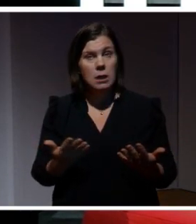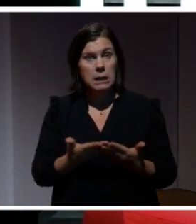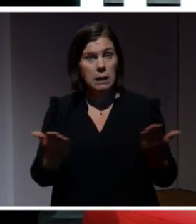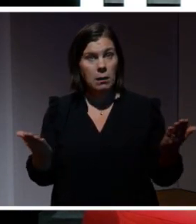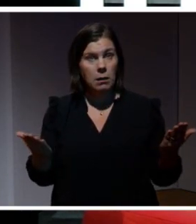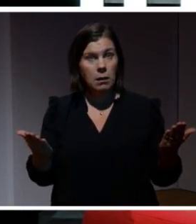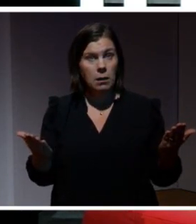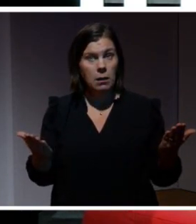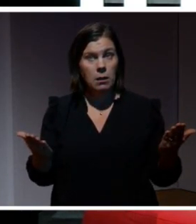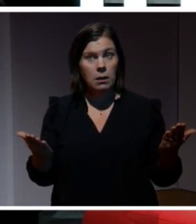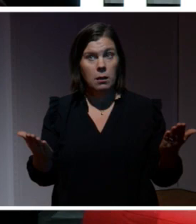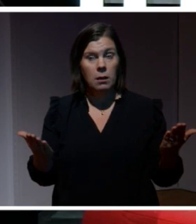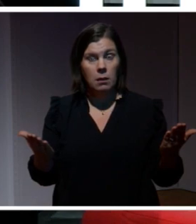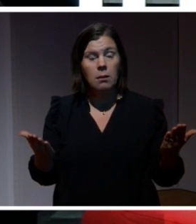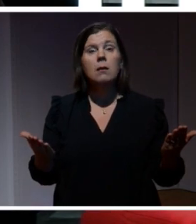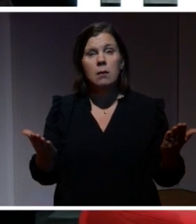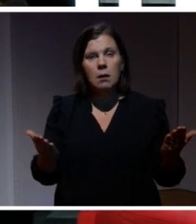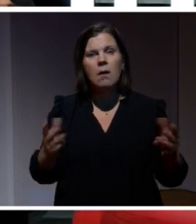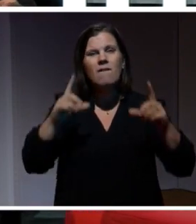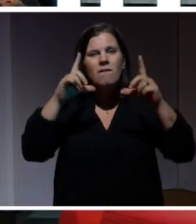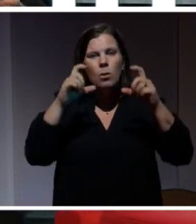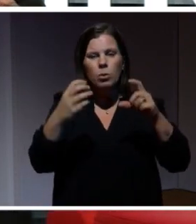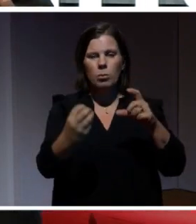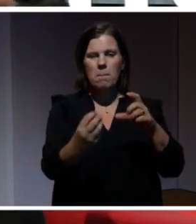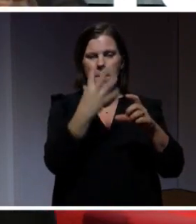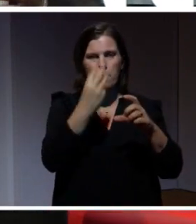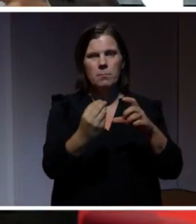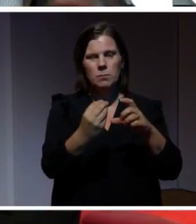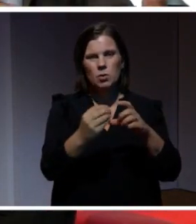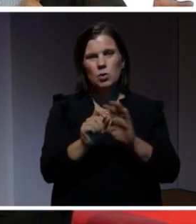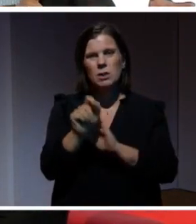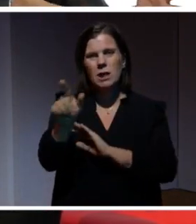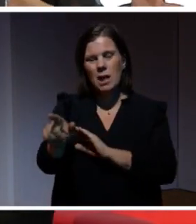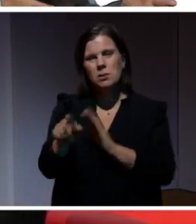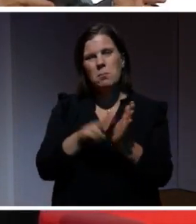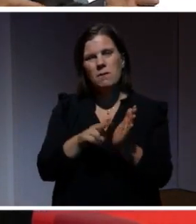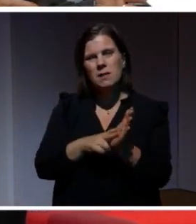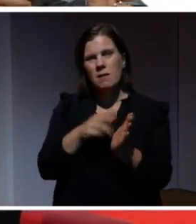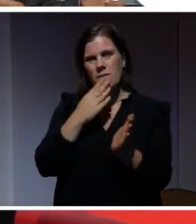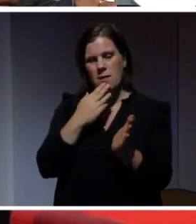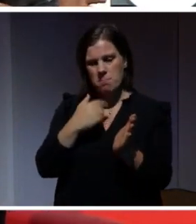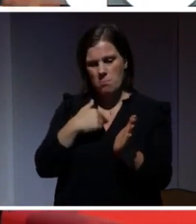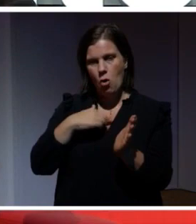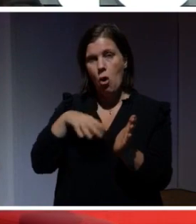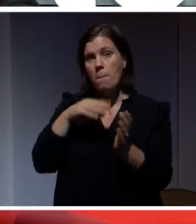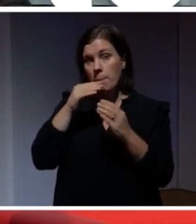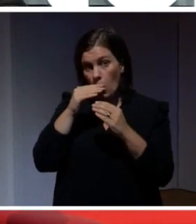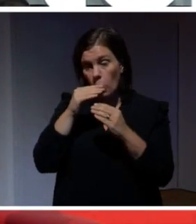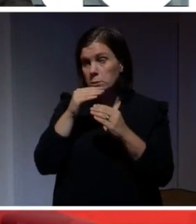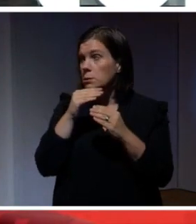Ingen? Det var fotografiet som man tog som skickades med för att bevisa vem det var som blåste.